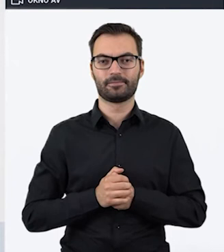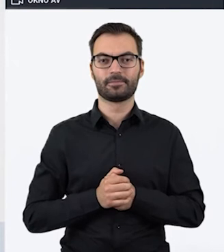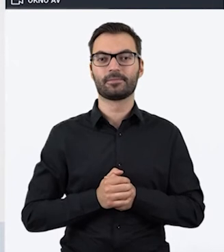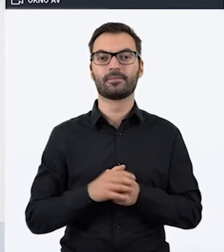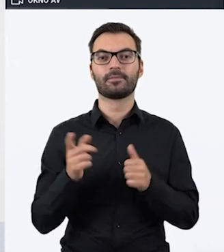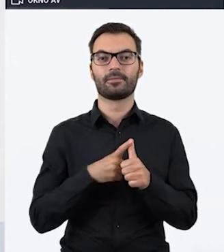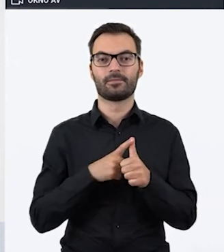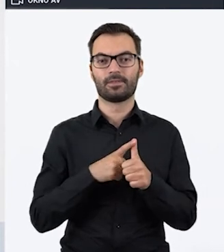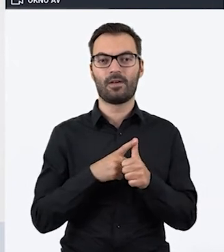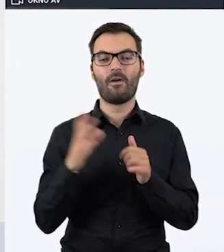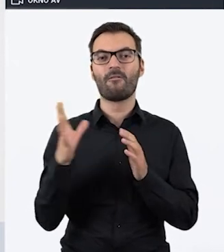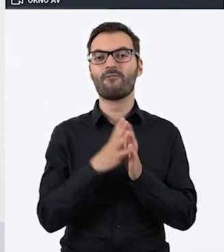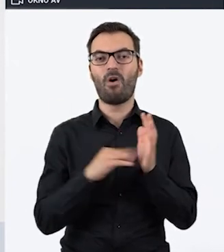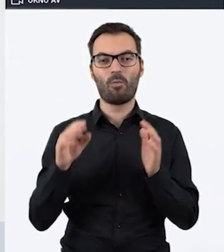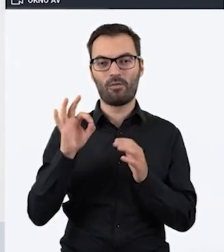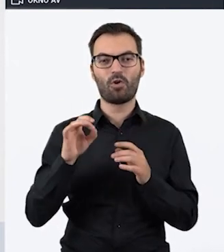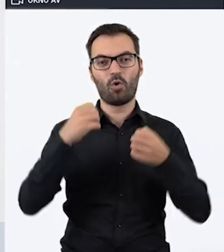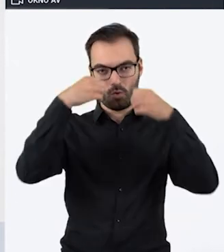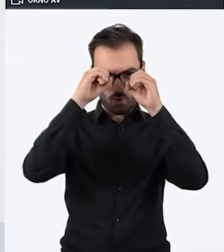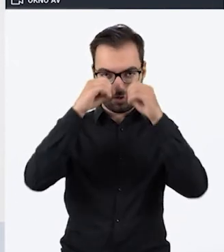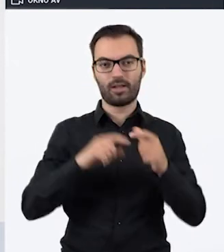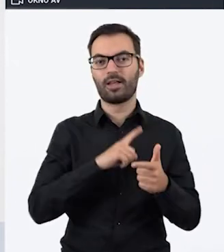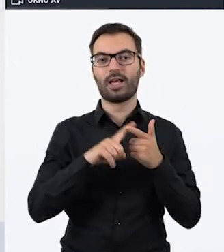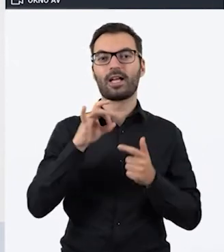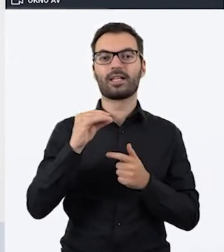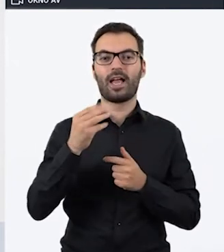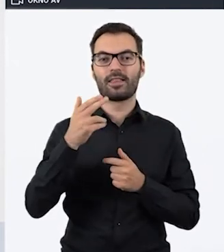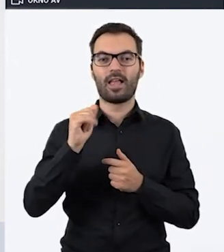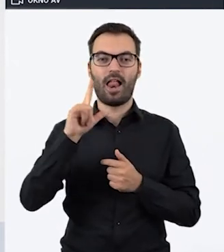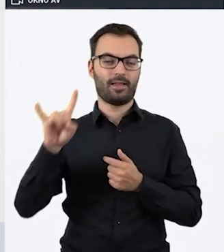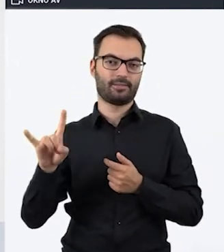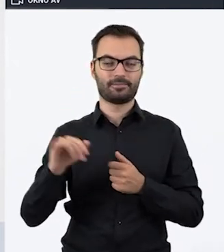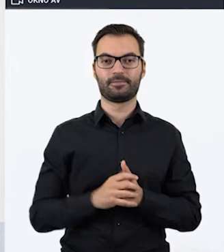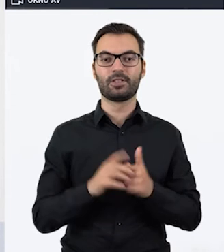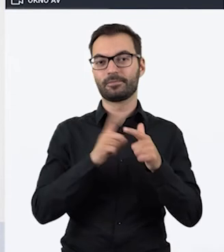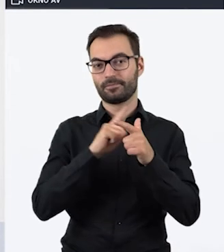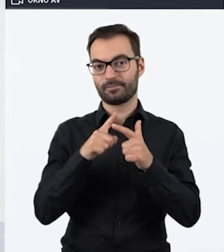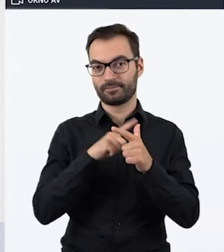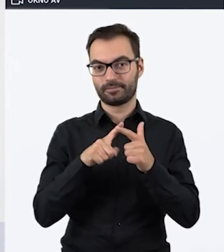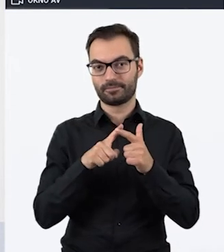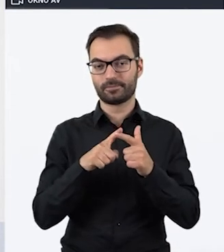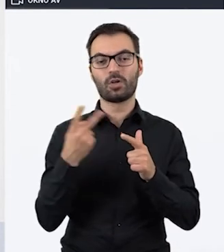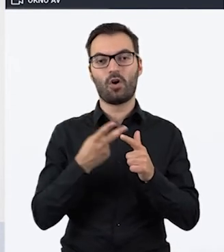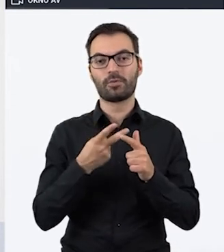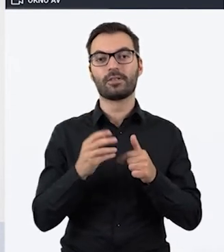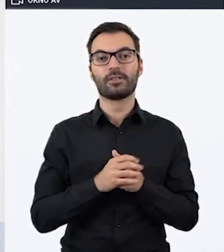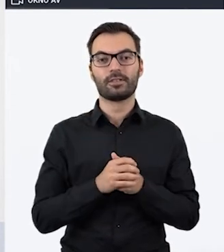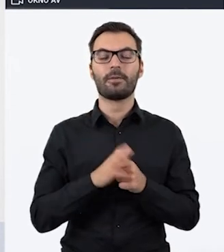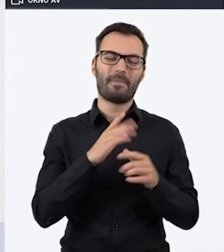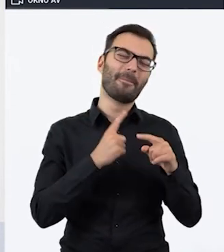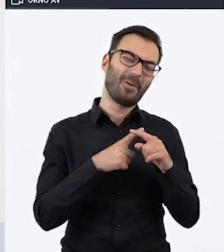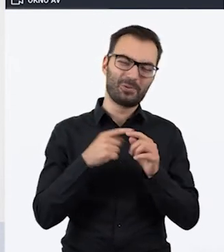czyli formularz googlowski oraz Geniali. Jeżeli chodzi o oba te narzędzia, to one mają swoje takie